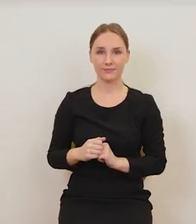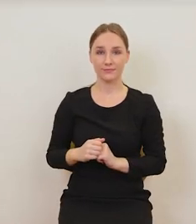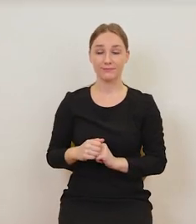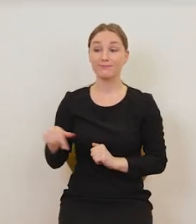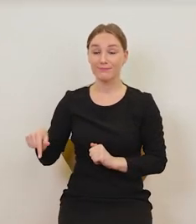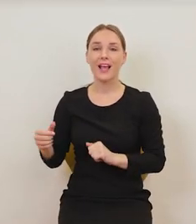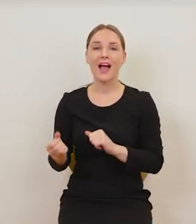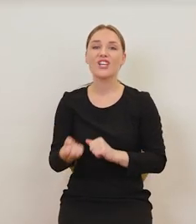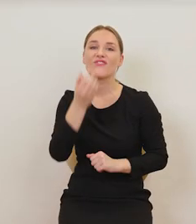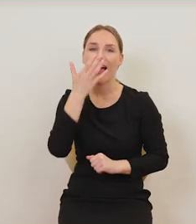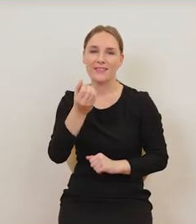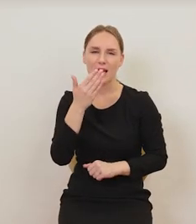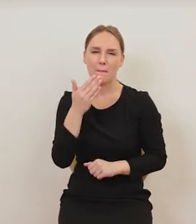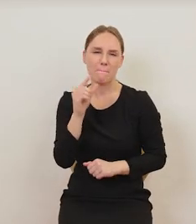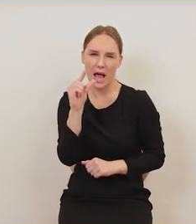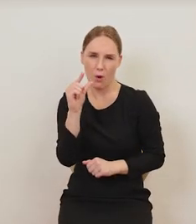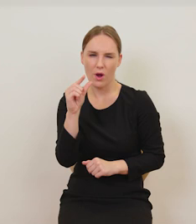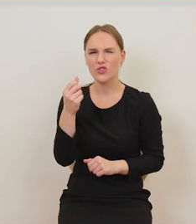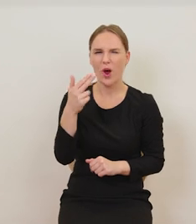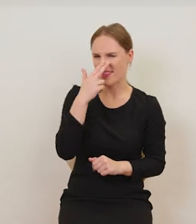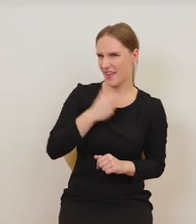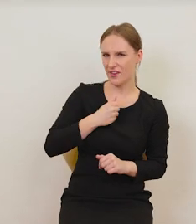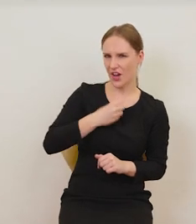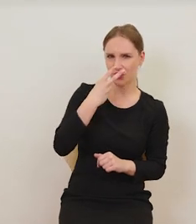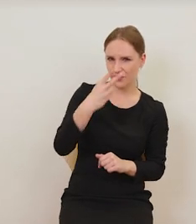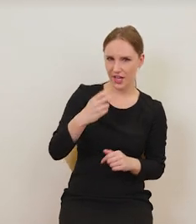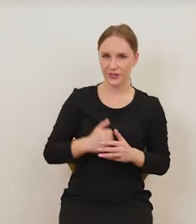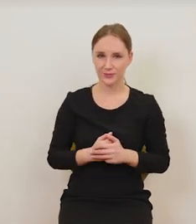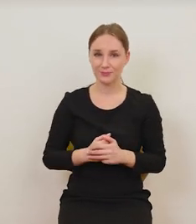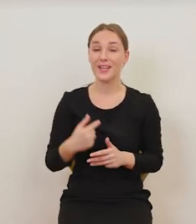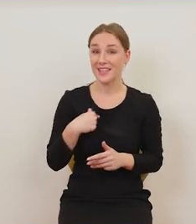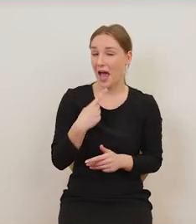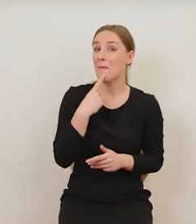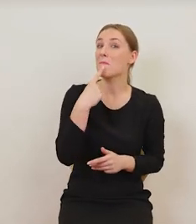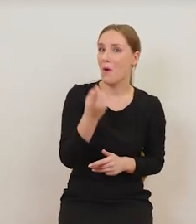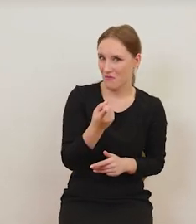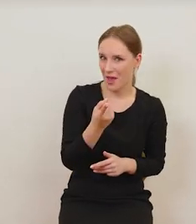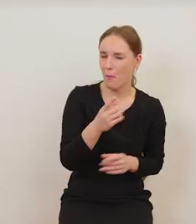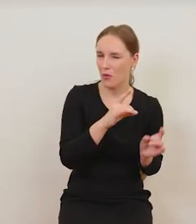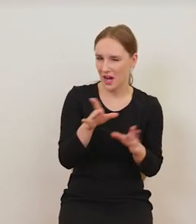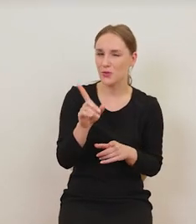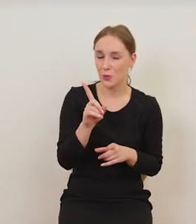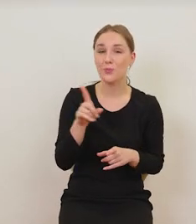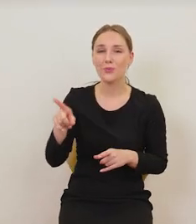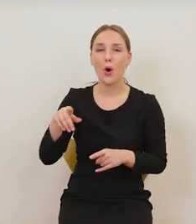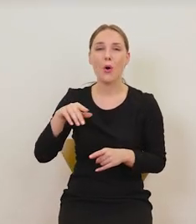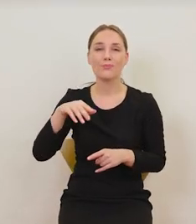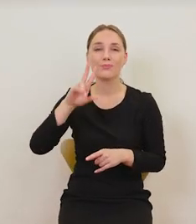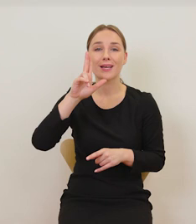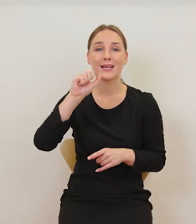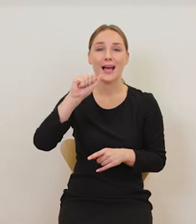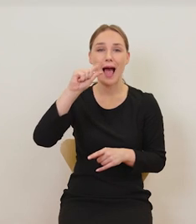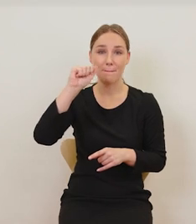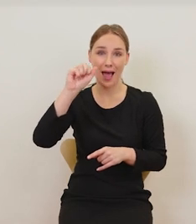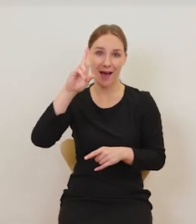To jest kwiatek, niewielki, trochę niewyraźnie widoczny. Ja Państwu tylko podpowiem od razu, że to jest kapar.